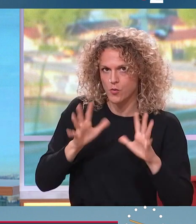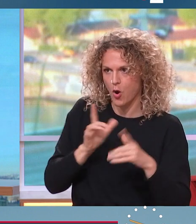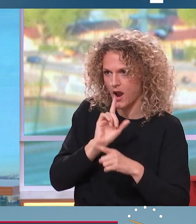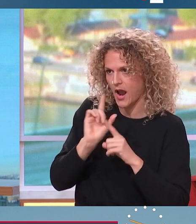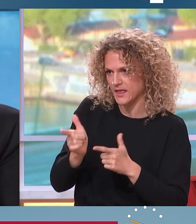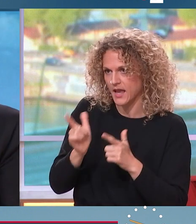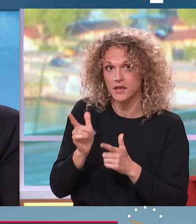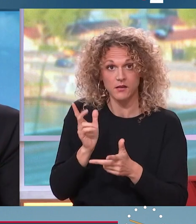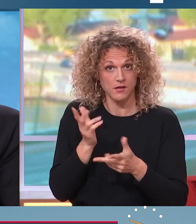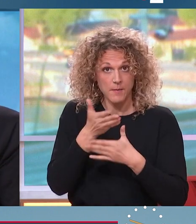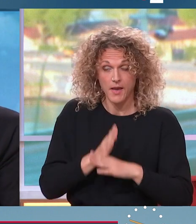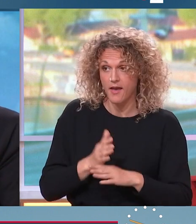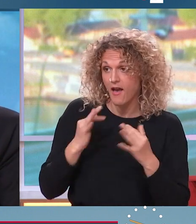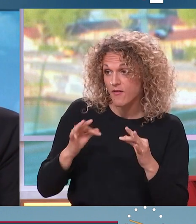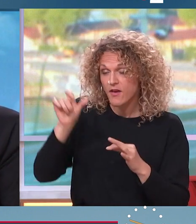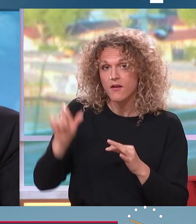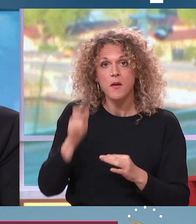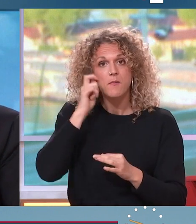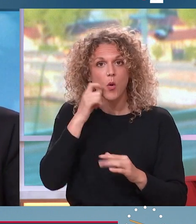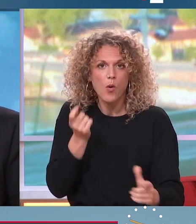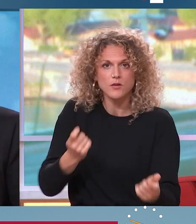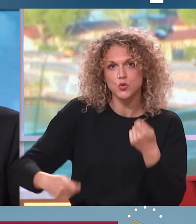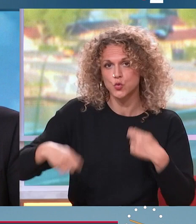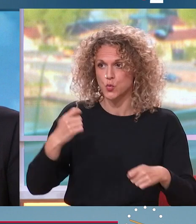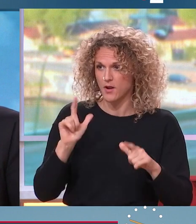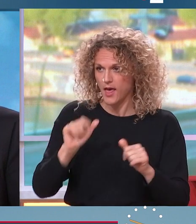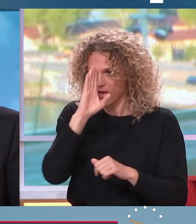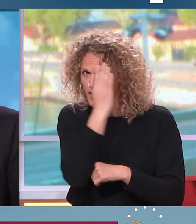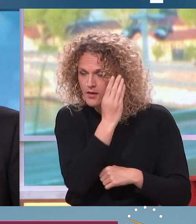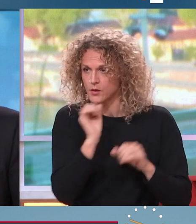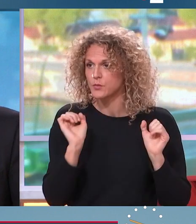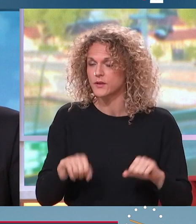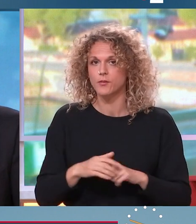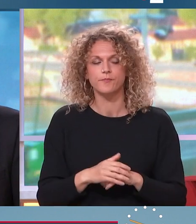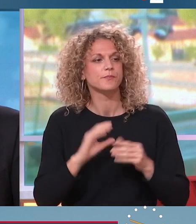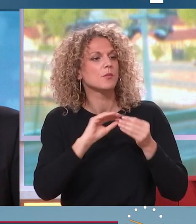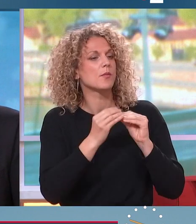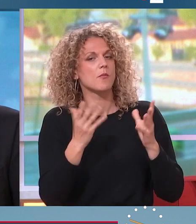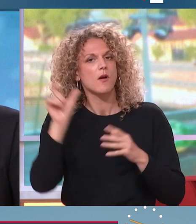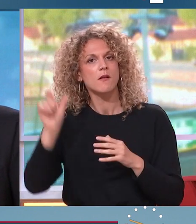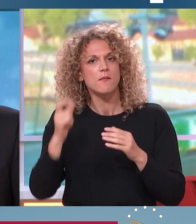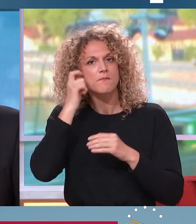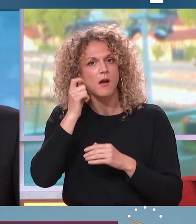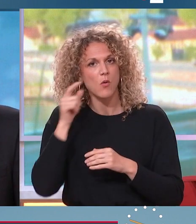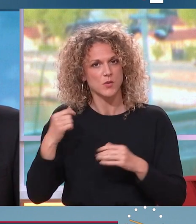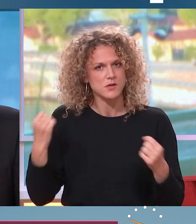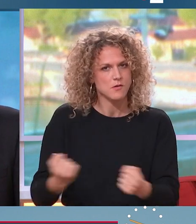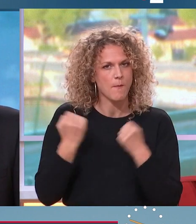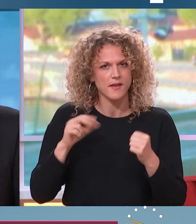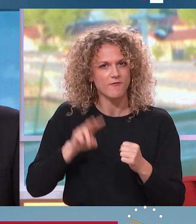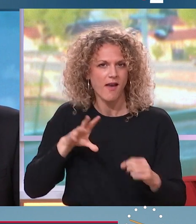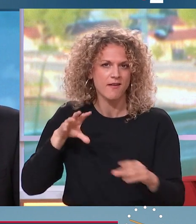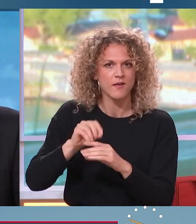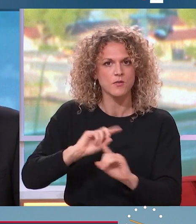aussi à ça, à l'élasticité, finalement, des arguments de l'adversaire ? Le problème, c'est que M. Macron, qui n'a pas fait campagne, rentre en